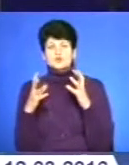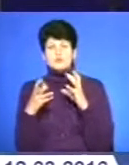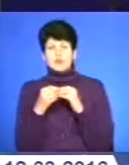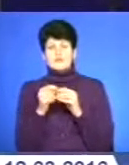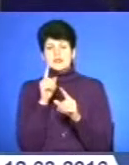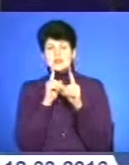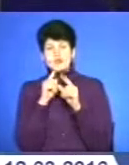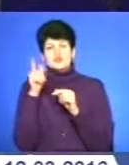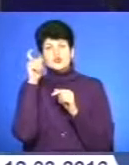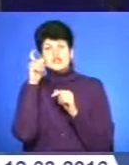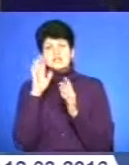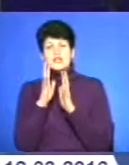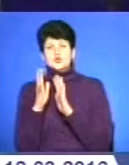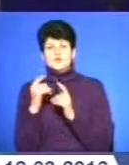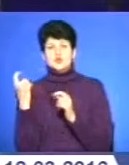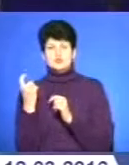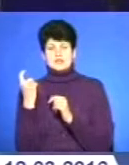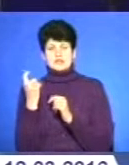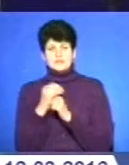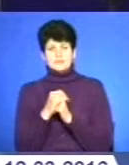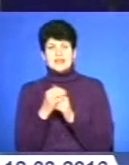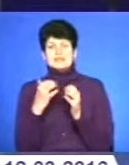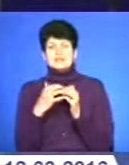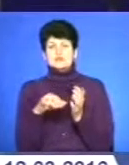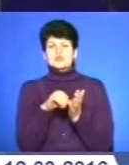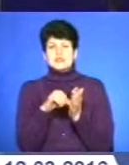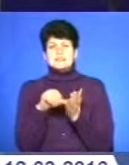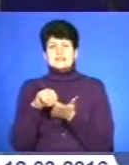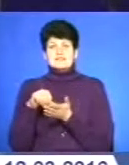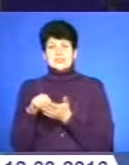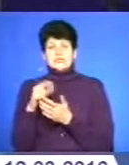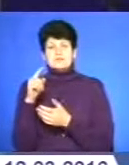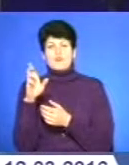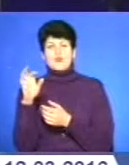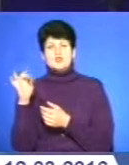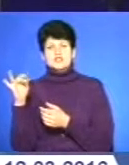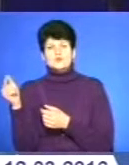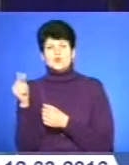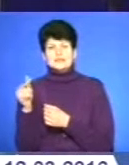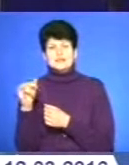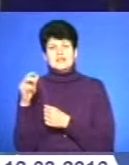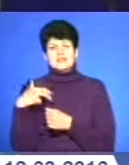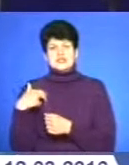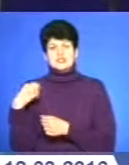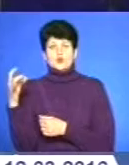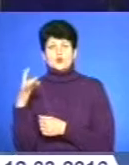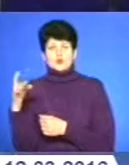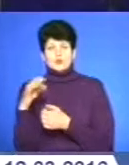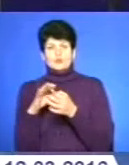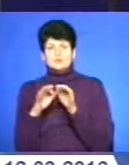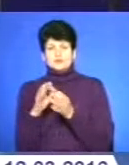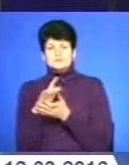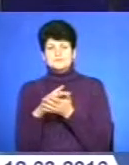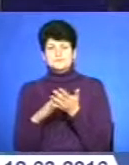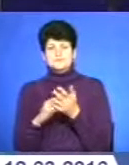підприємства «Чортківське лісове господарство». Серед учасників – представники Зборщівського, Гусятинського та Заліщицького районів. Подробиці у